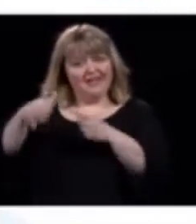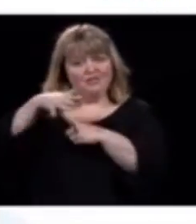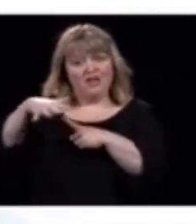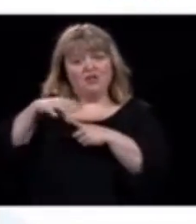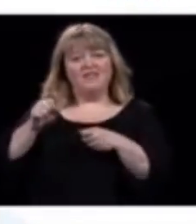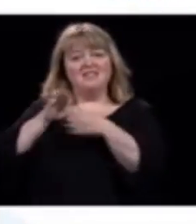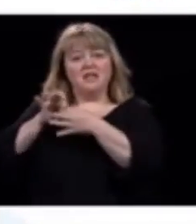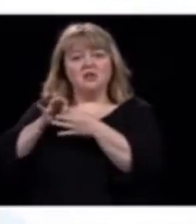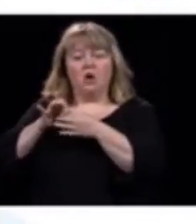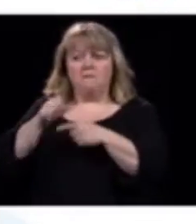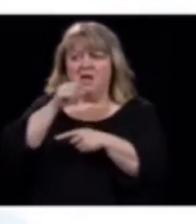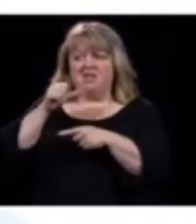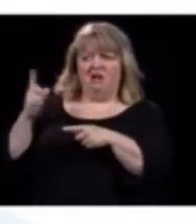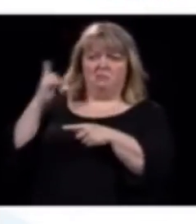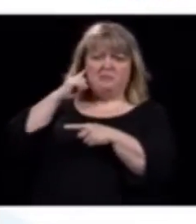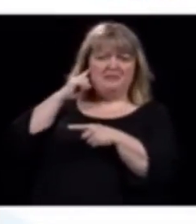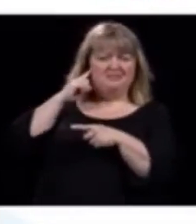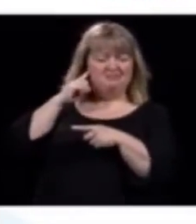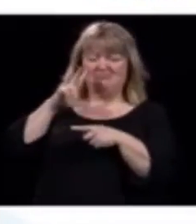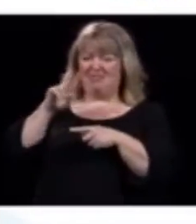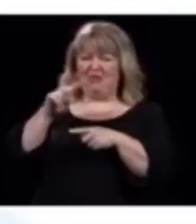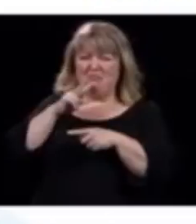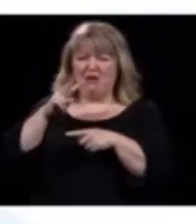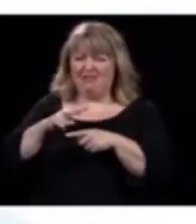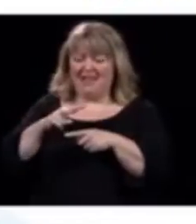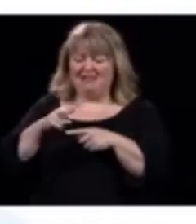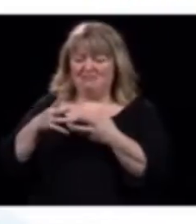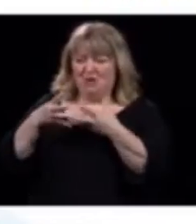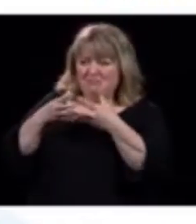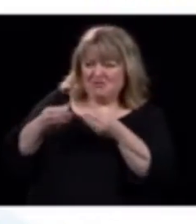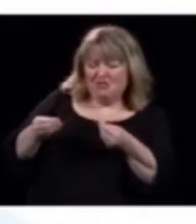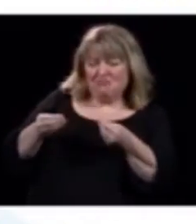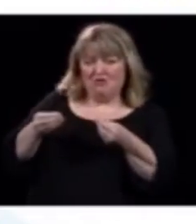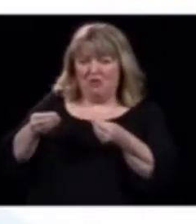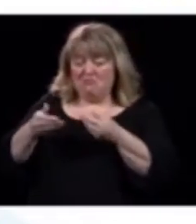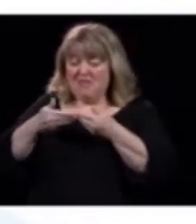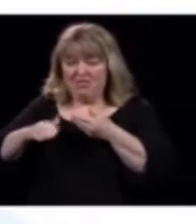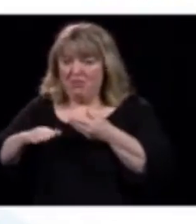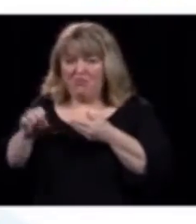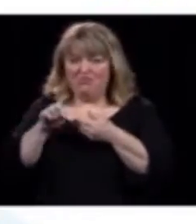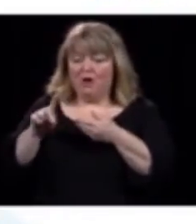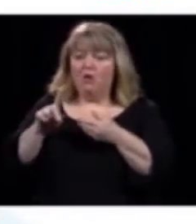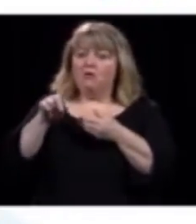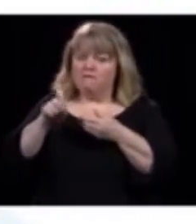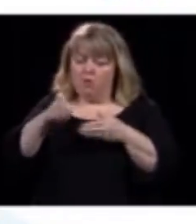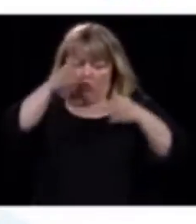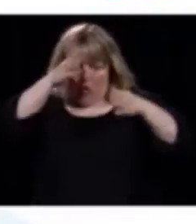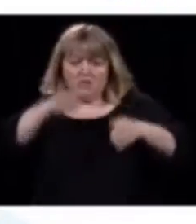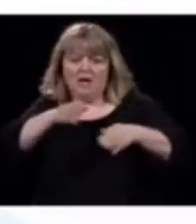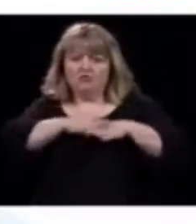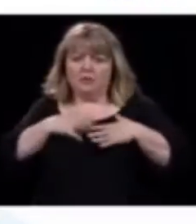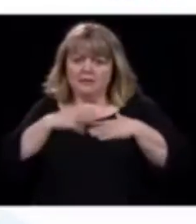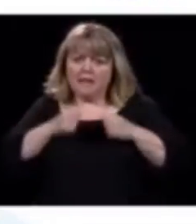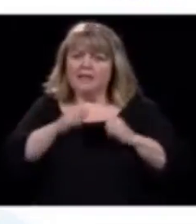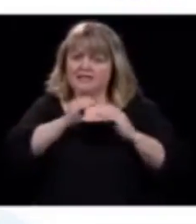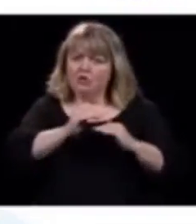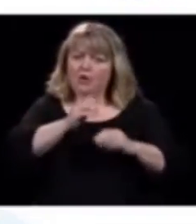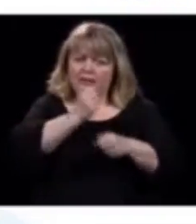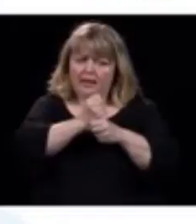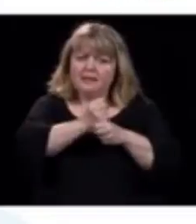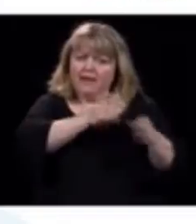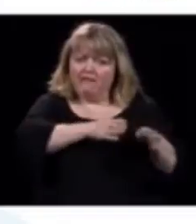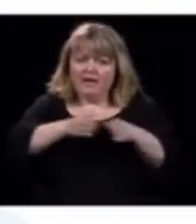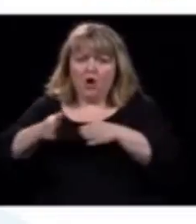qu'on est très loin d'un règlement global et qu'au contraire, il faut absolument mettre l'accent sur la santé et la sécurité des travailleurs, essayer de s'entendre